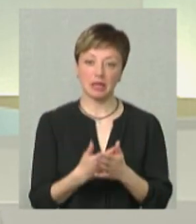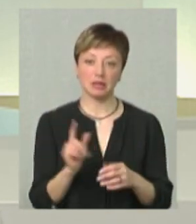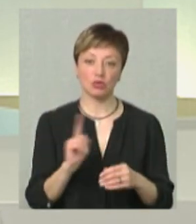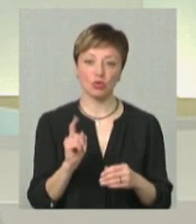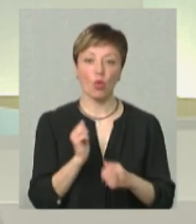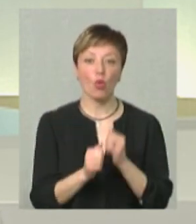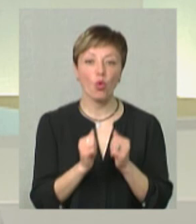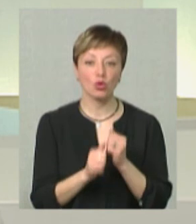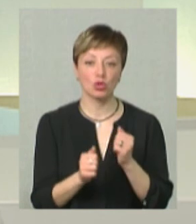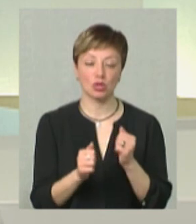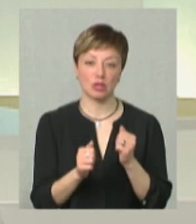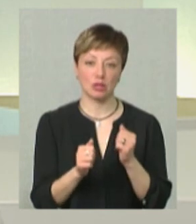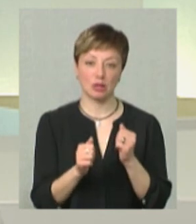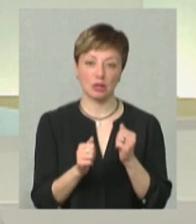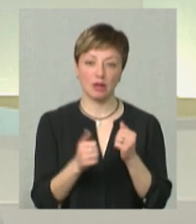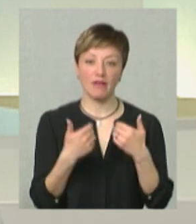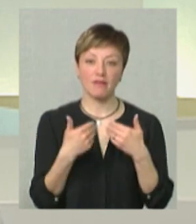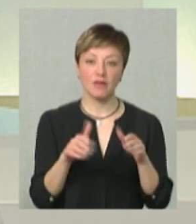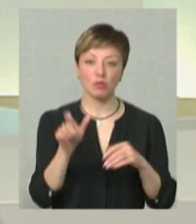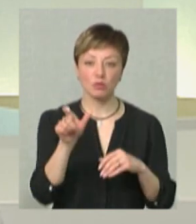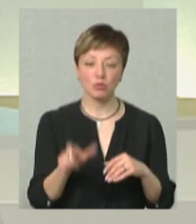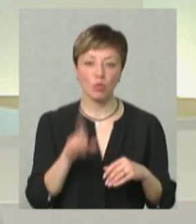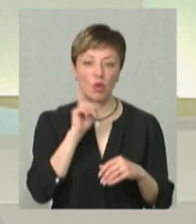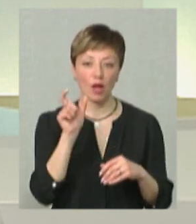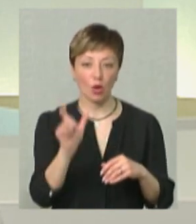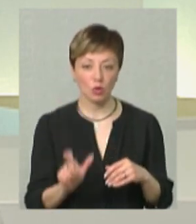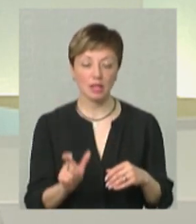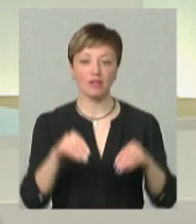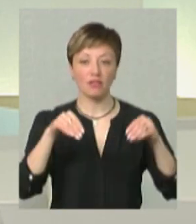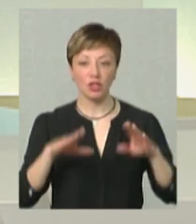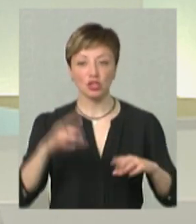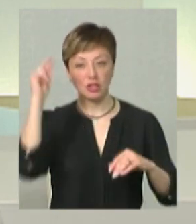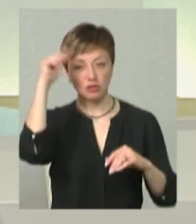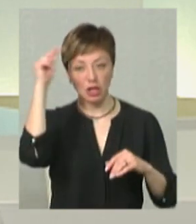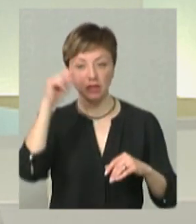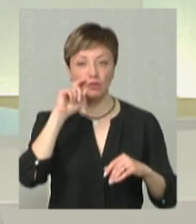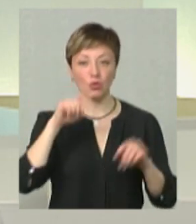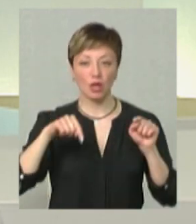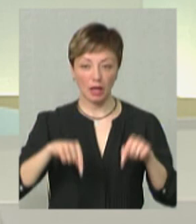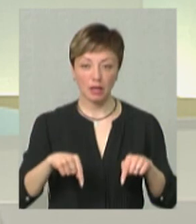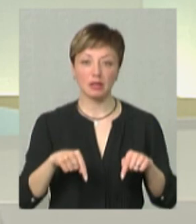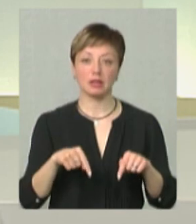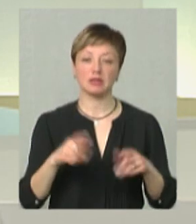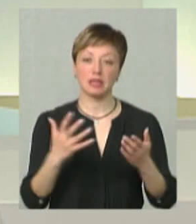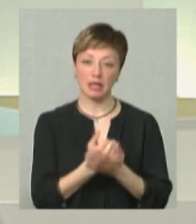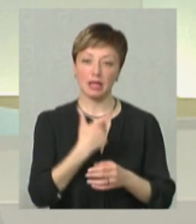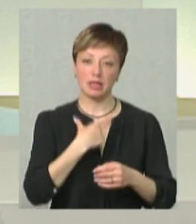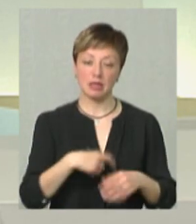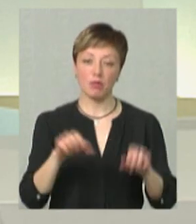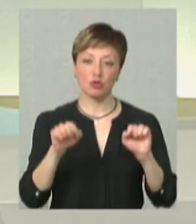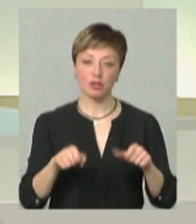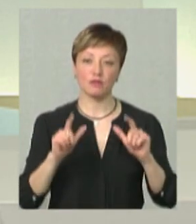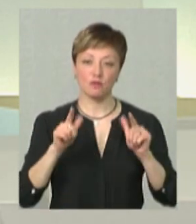що кожна випускник, кожна молода людина, яка вирішила навчатися в Україні, вона знайде для себе